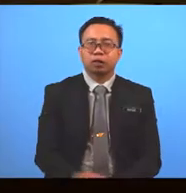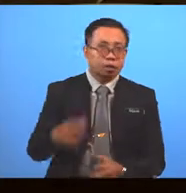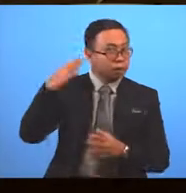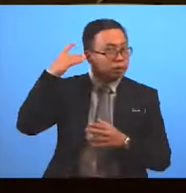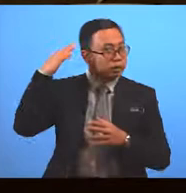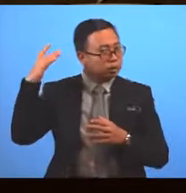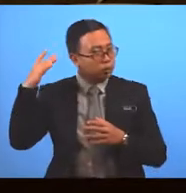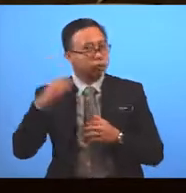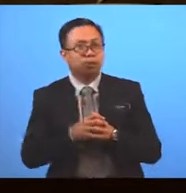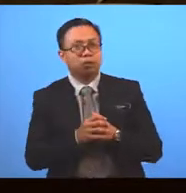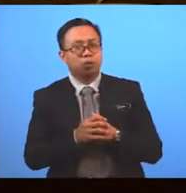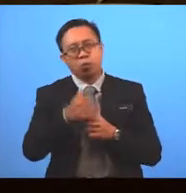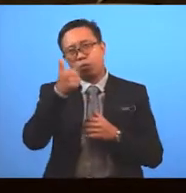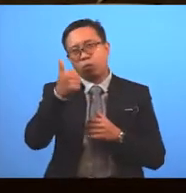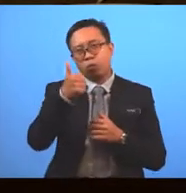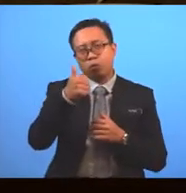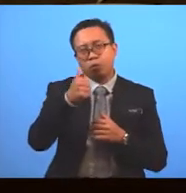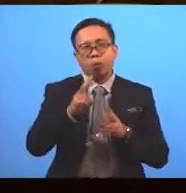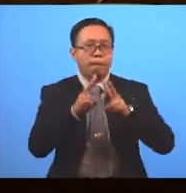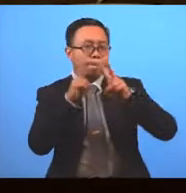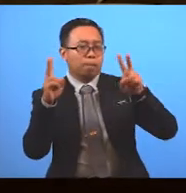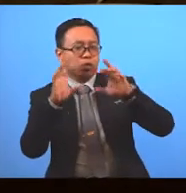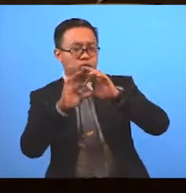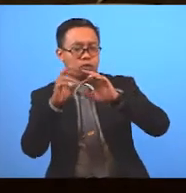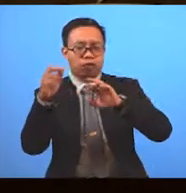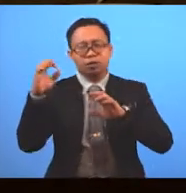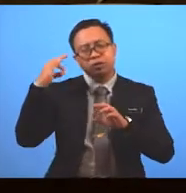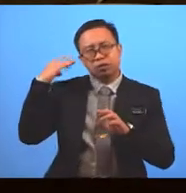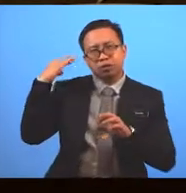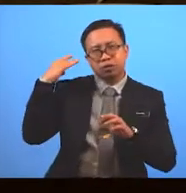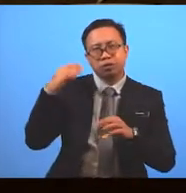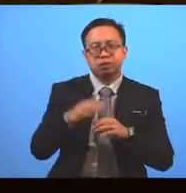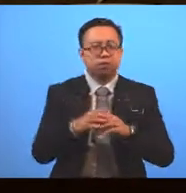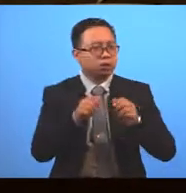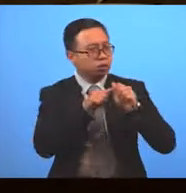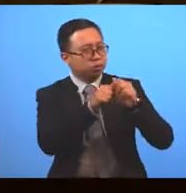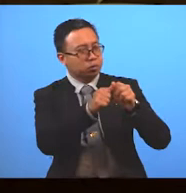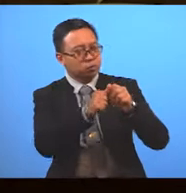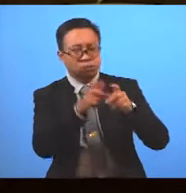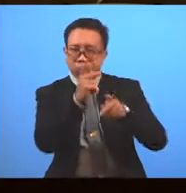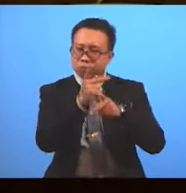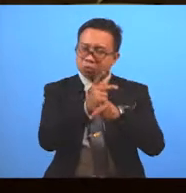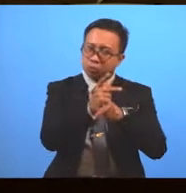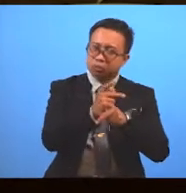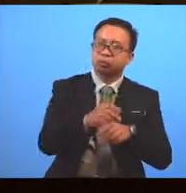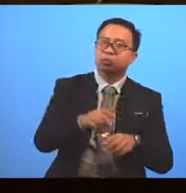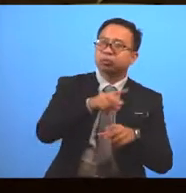Soundtrack Soundtrack Well, most of the soundtracks Really fitting the scenes And even emotional at